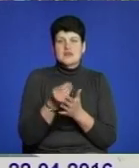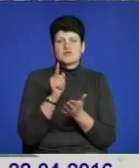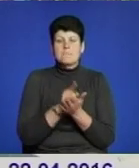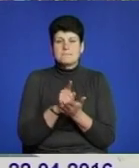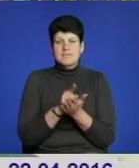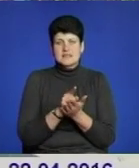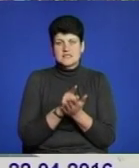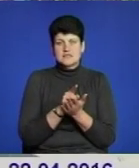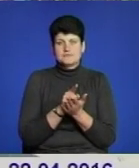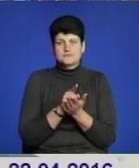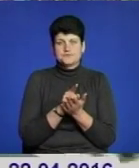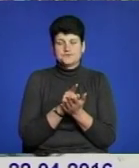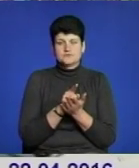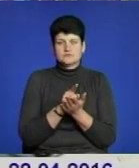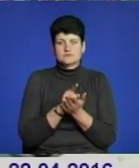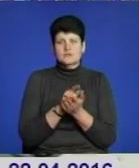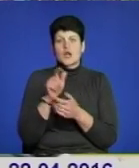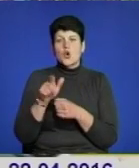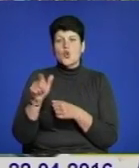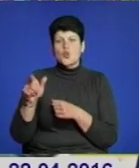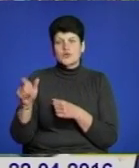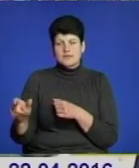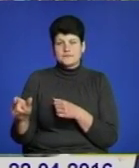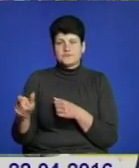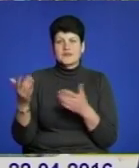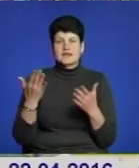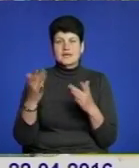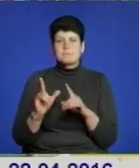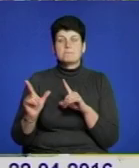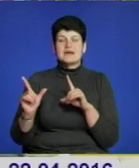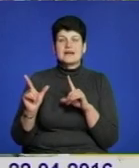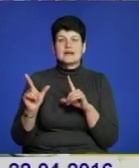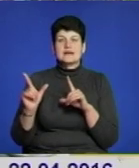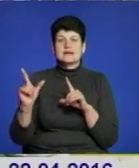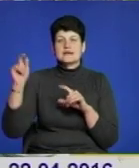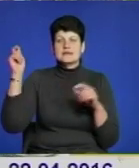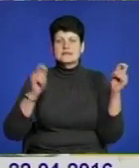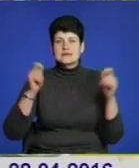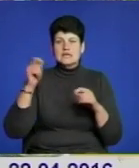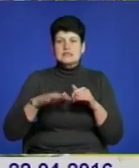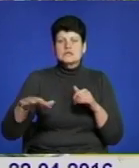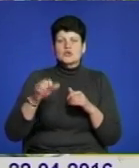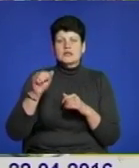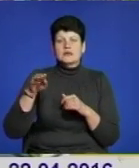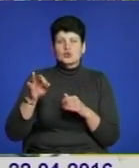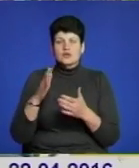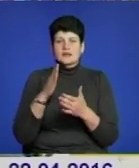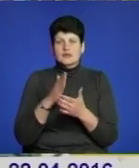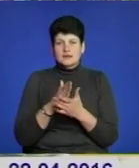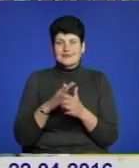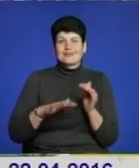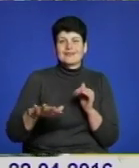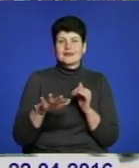людям, які переселилися з зони АТО і перебувають на